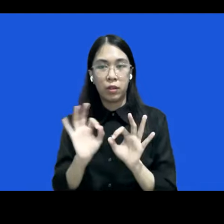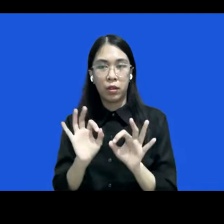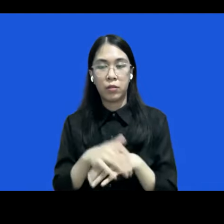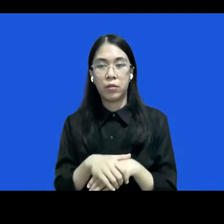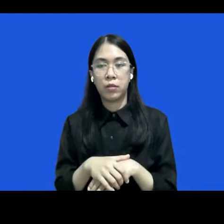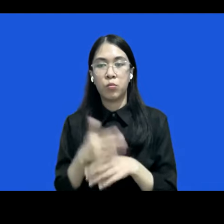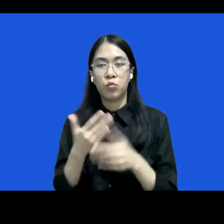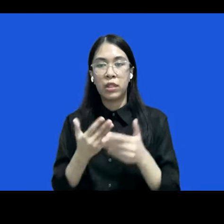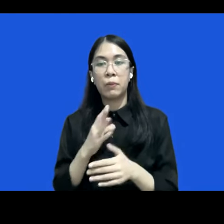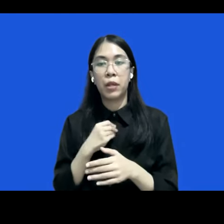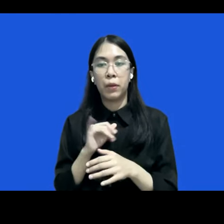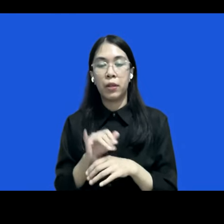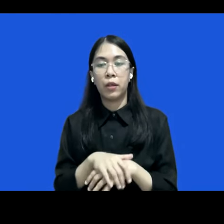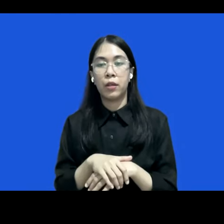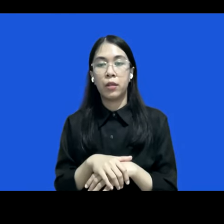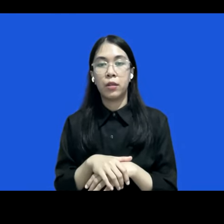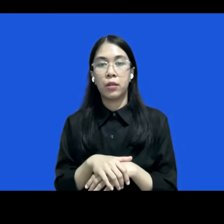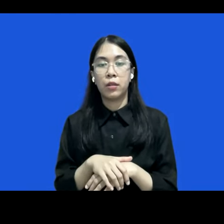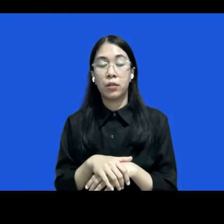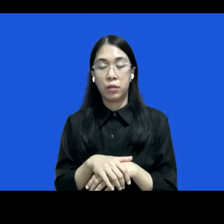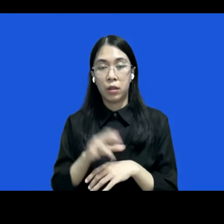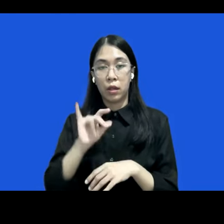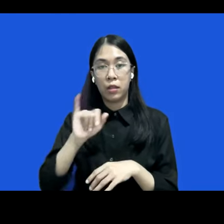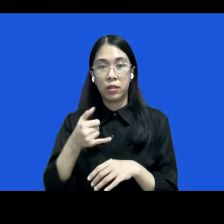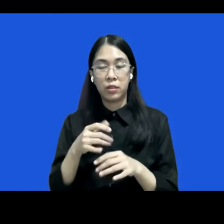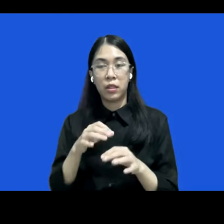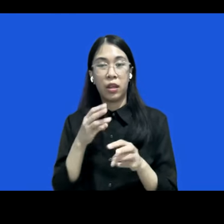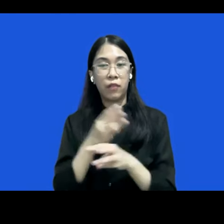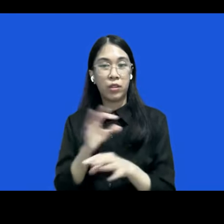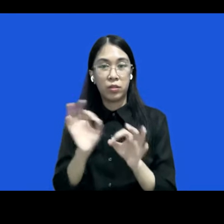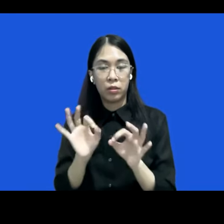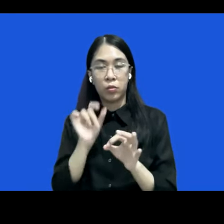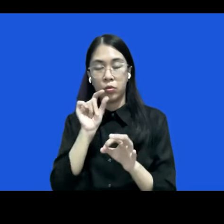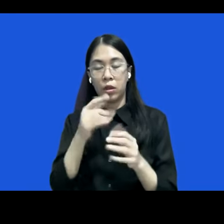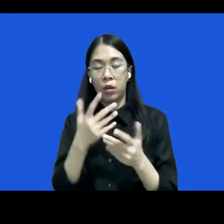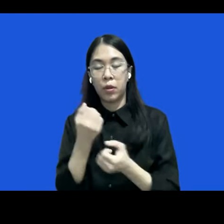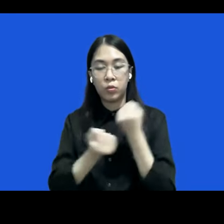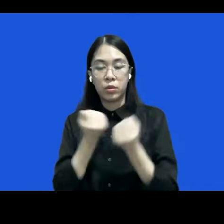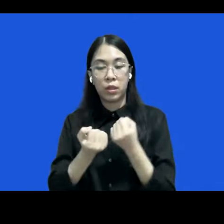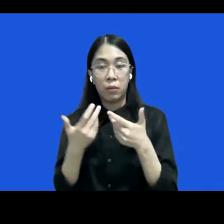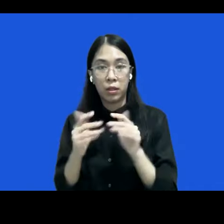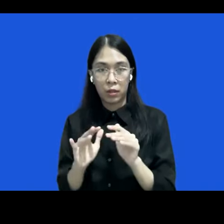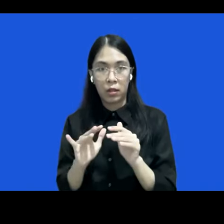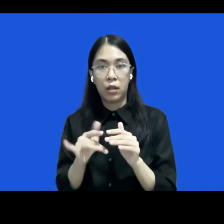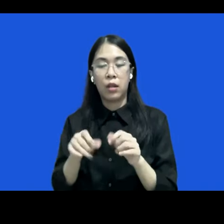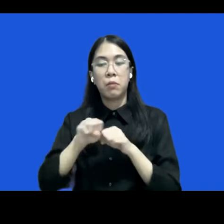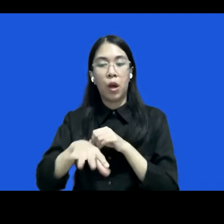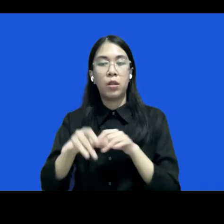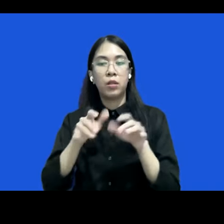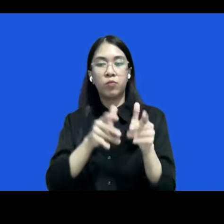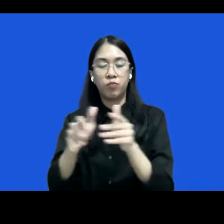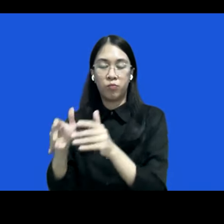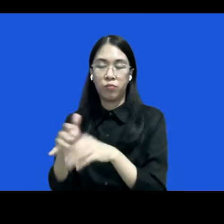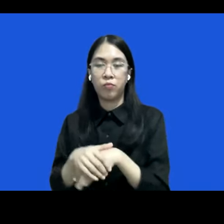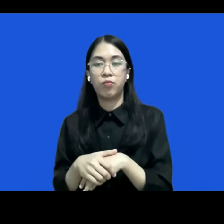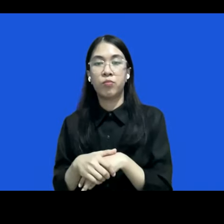pendapat ya oke restoratif justice belum efektif dan efisien sebagai salah satu upaya penyelesaian dipengaruhi berbagai aspek kerangka